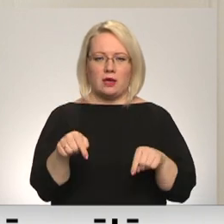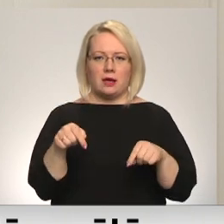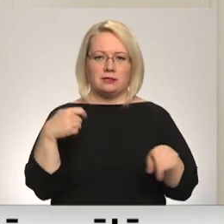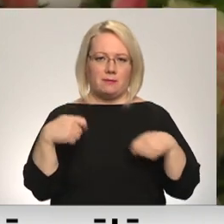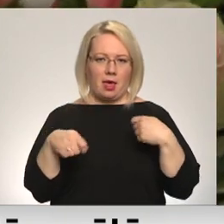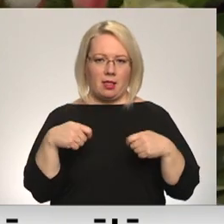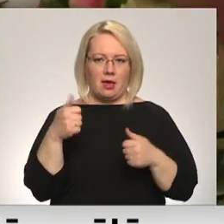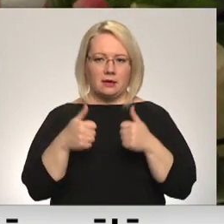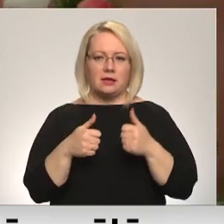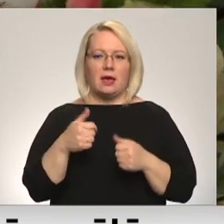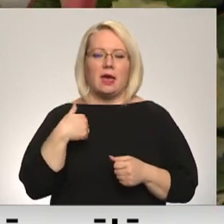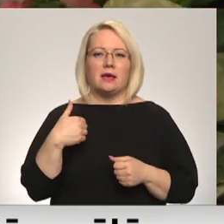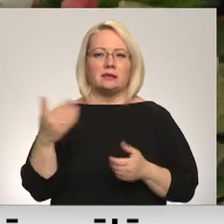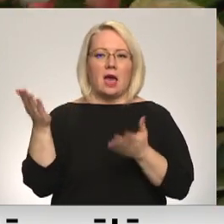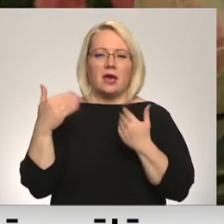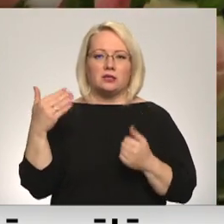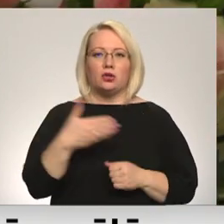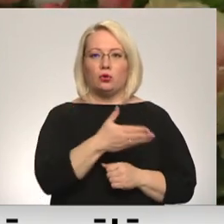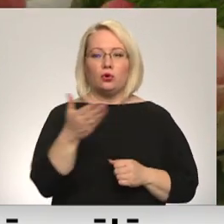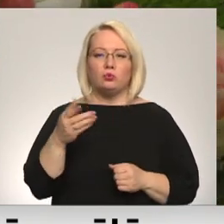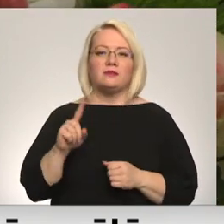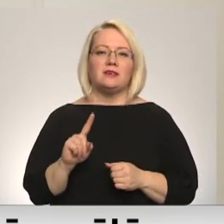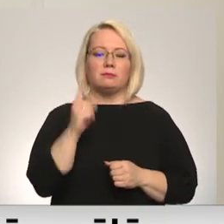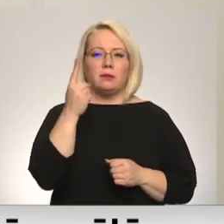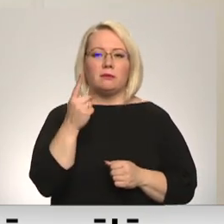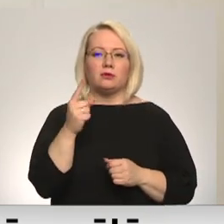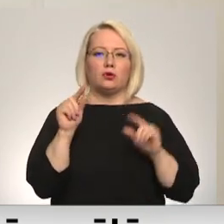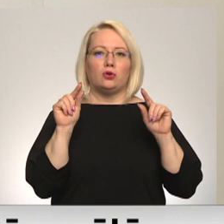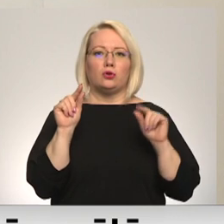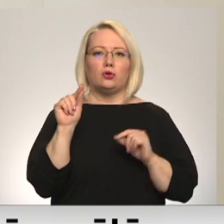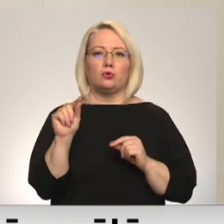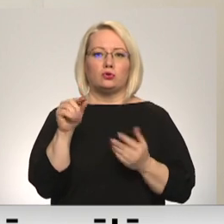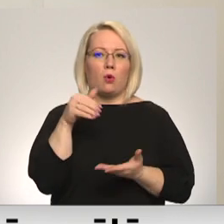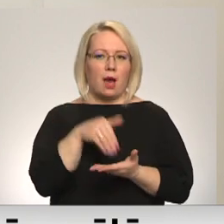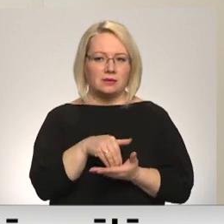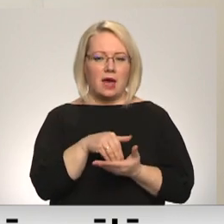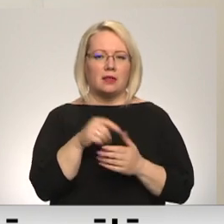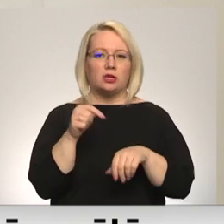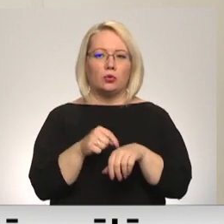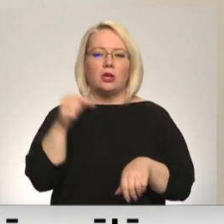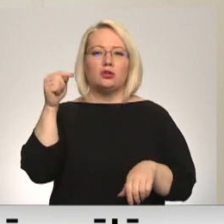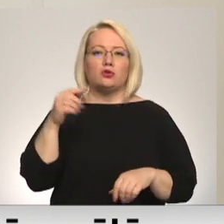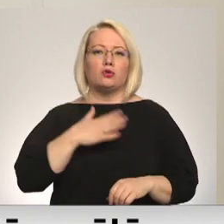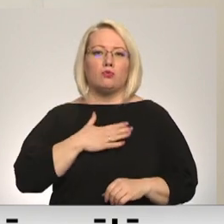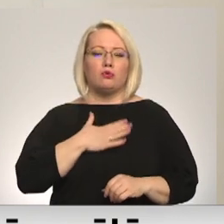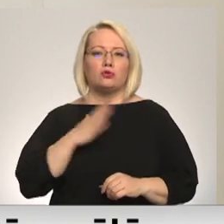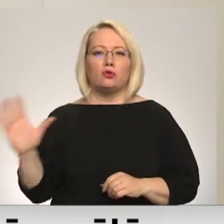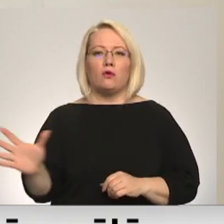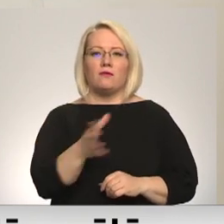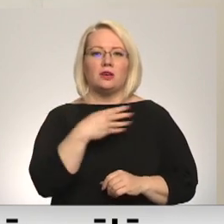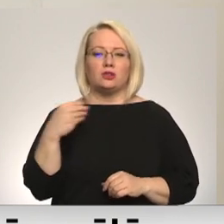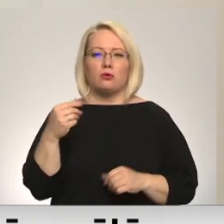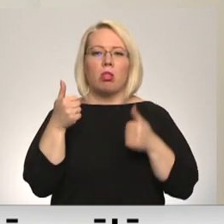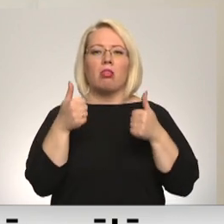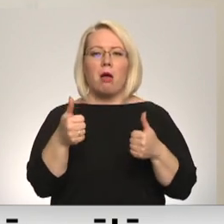spēlēs. Es aicinu jūs vispirms nedaudz apstāties un izjust mūsu visu labās